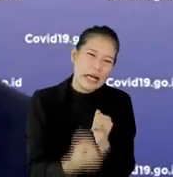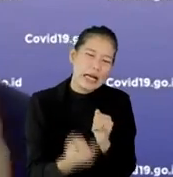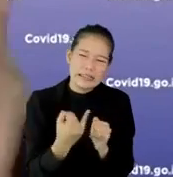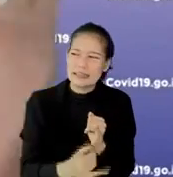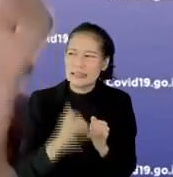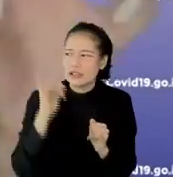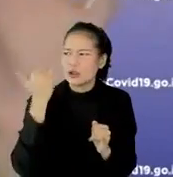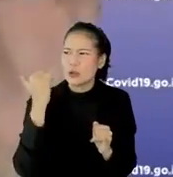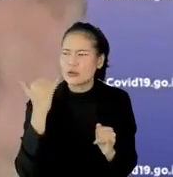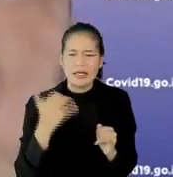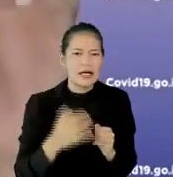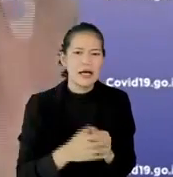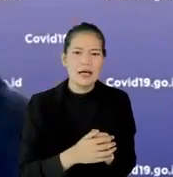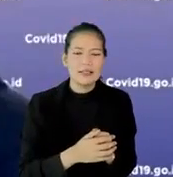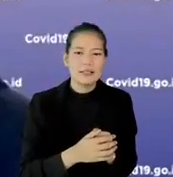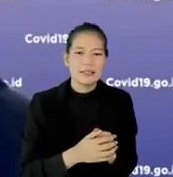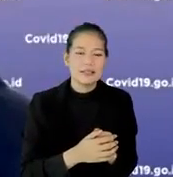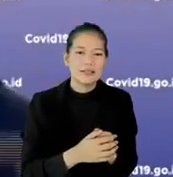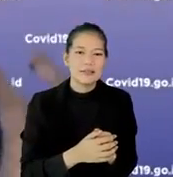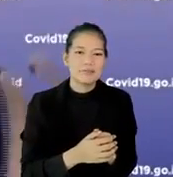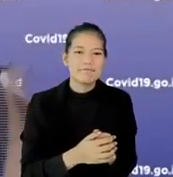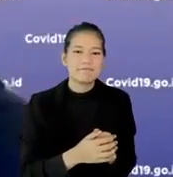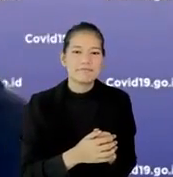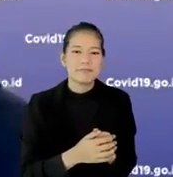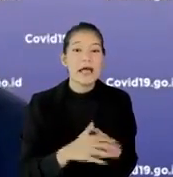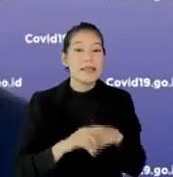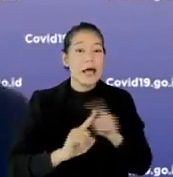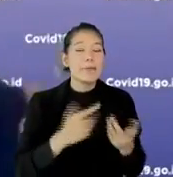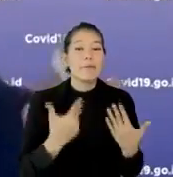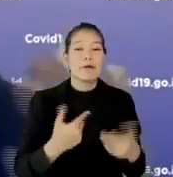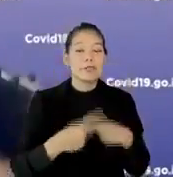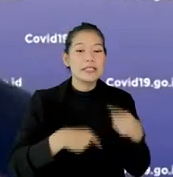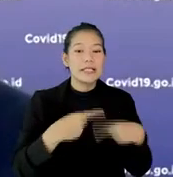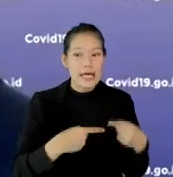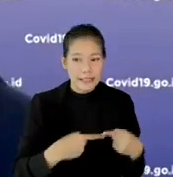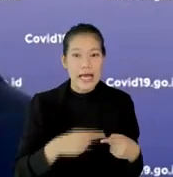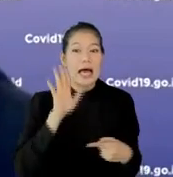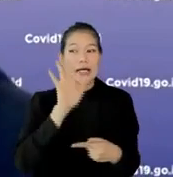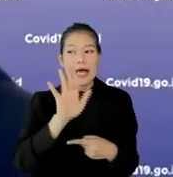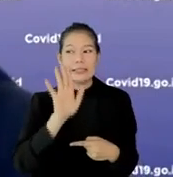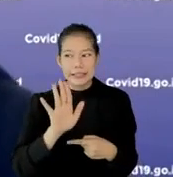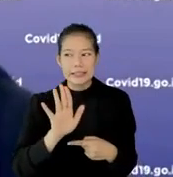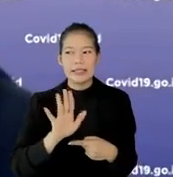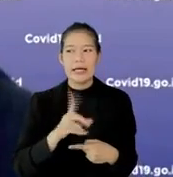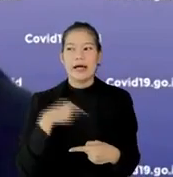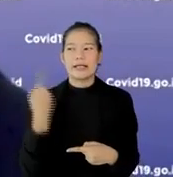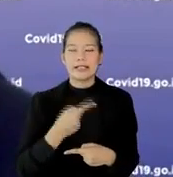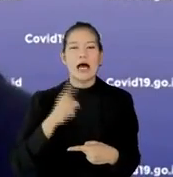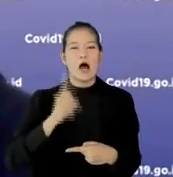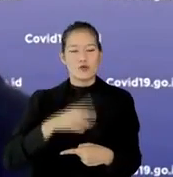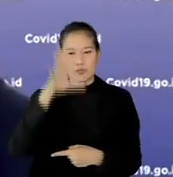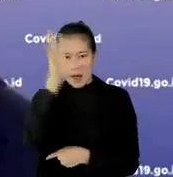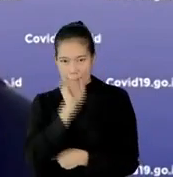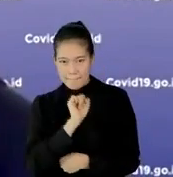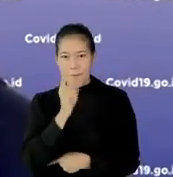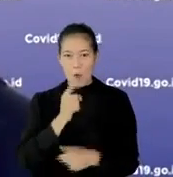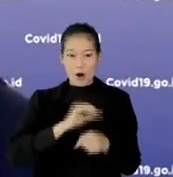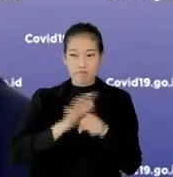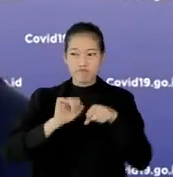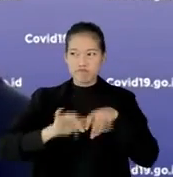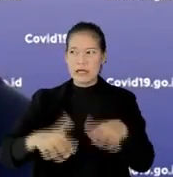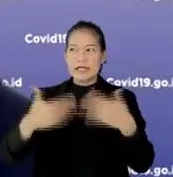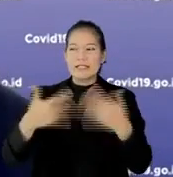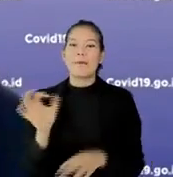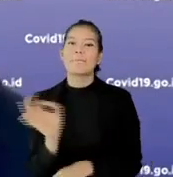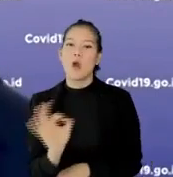sama Jogja, tadi ada dua tuh, yang dikasih warna merah, sama dokter Peti, tapi apapun ceritanya, ke depannya ini, kita masih-masing mengerti, bahwa pandeminya belum